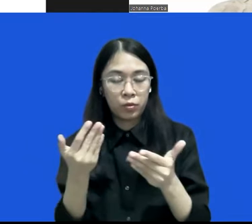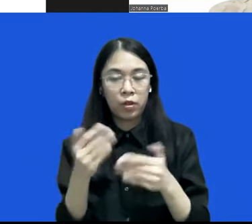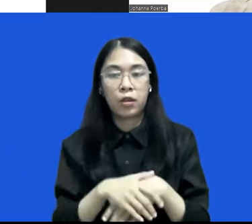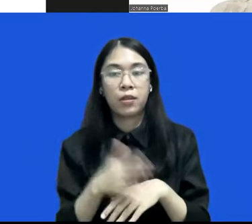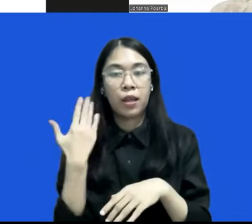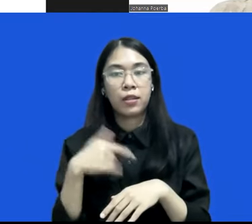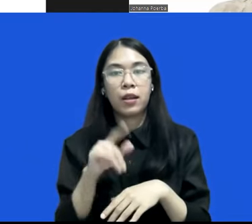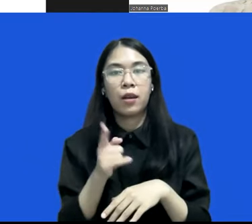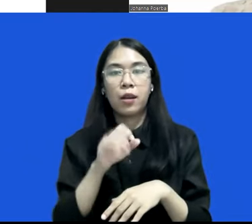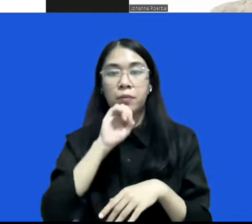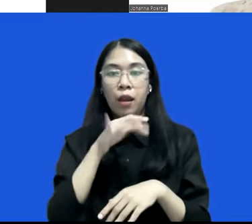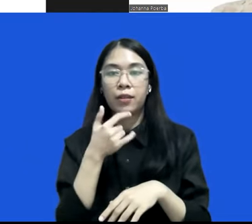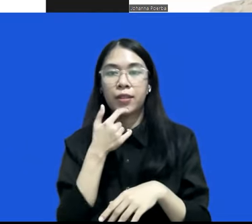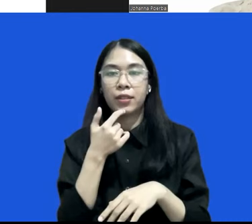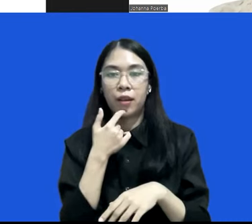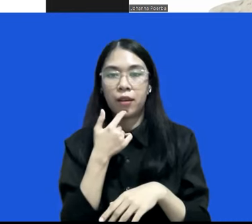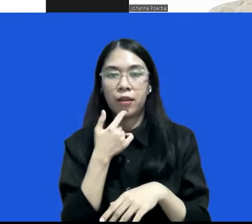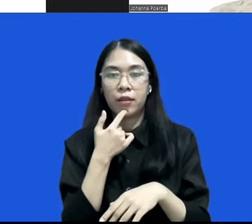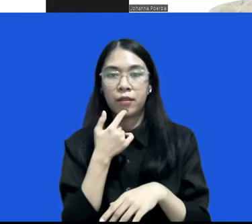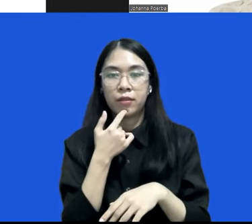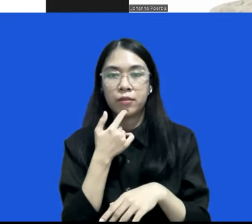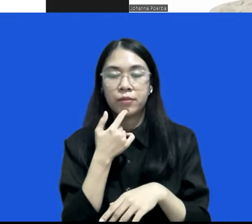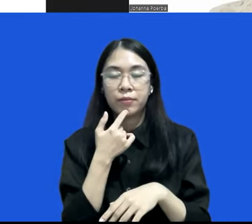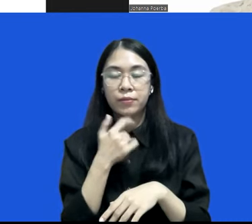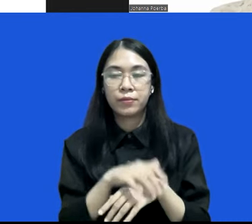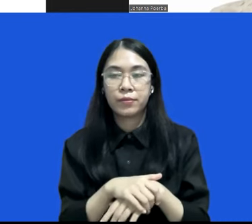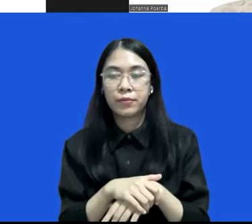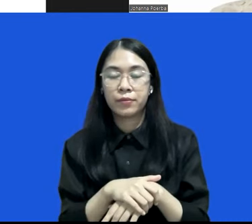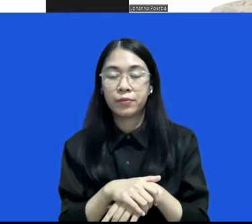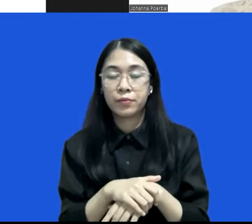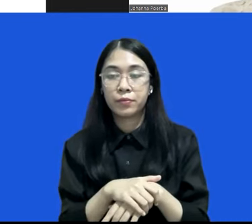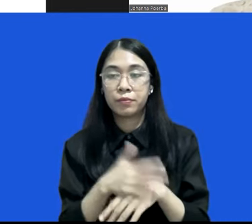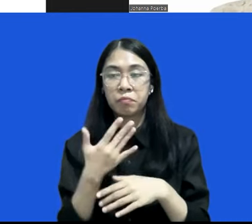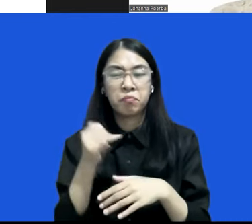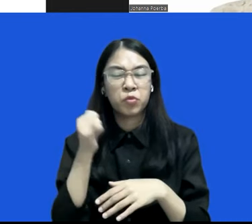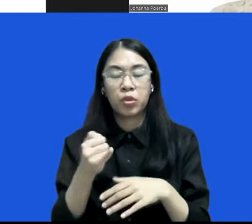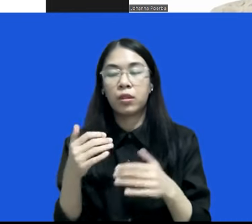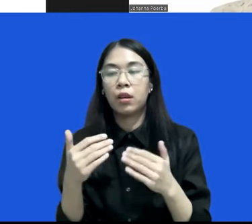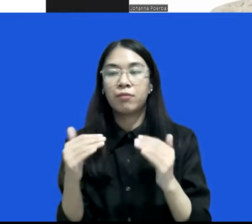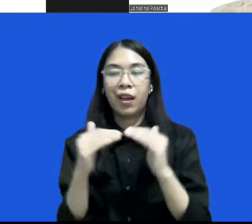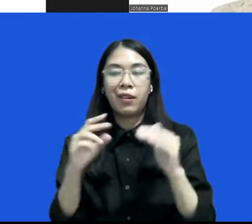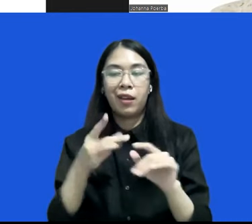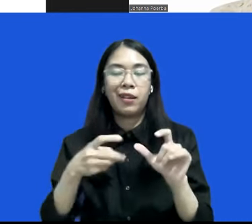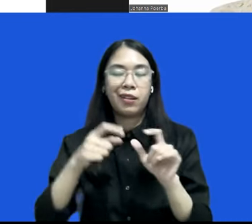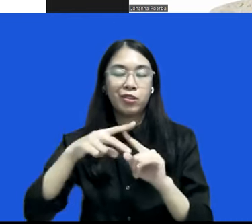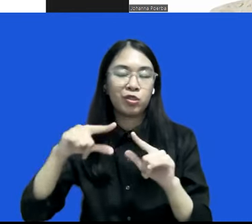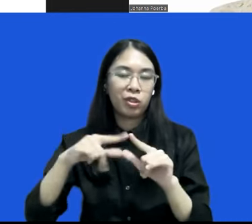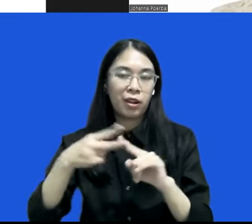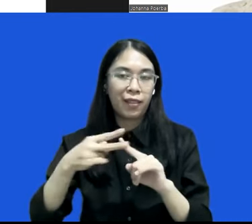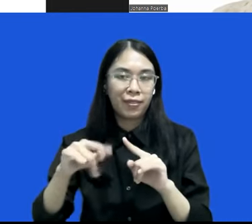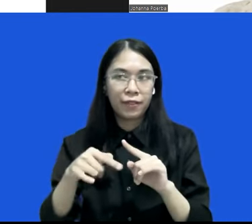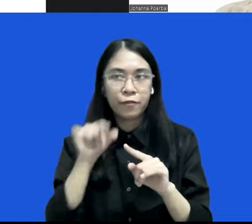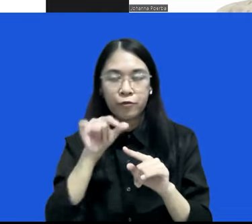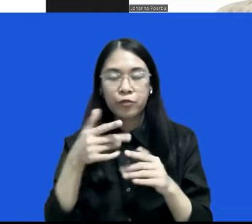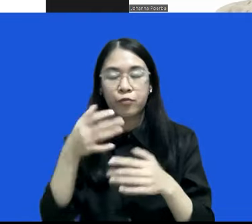juga mengingung terkait buruknya penggunaan atau implementasi keadilan restoratif di kepolisian untuk penanganan kasus-kasus tindak